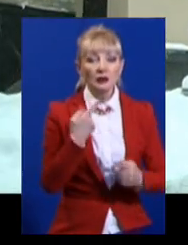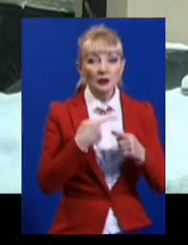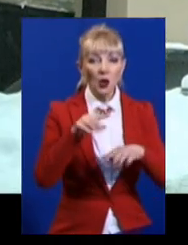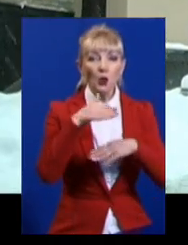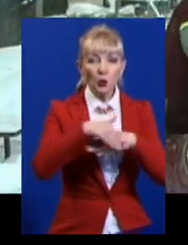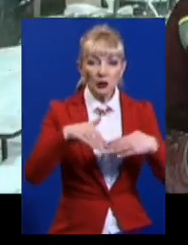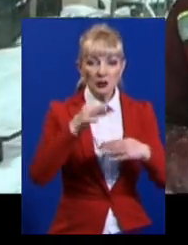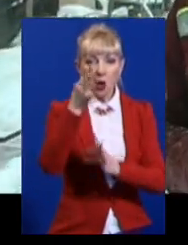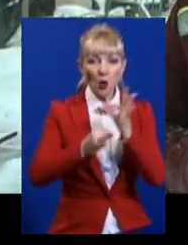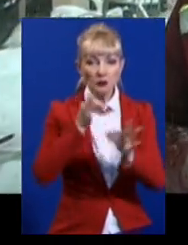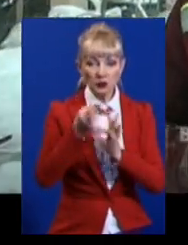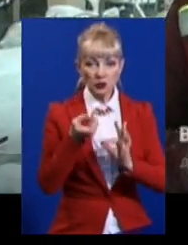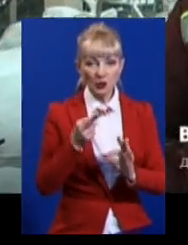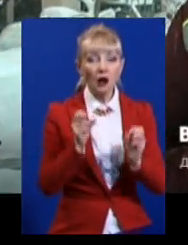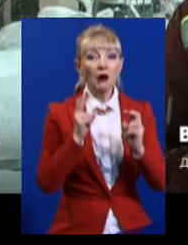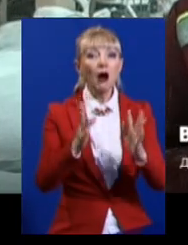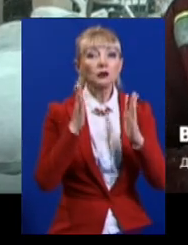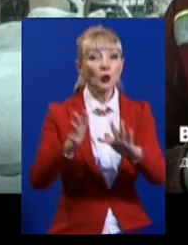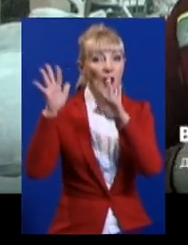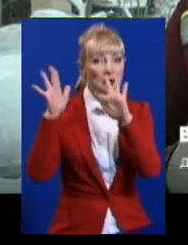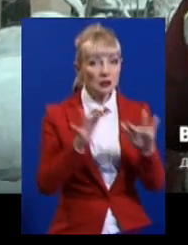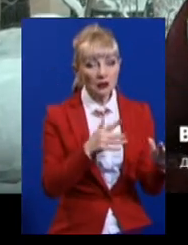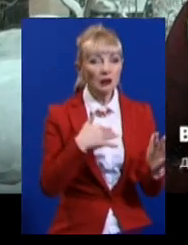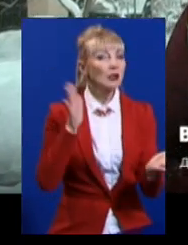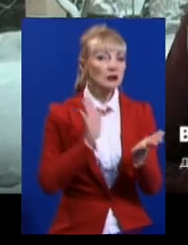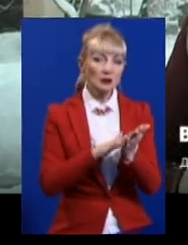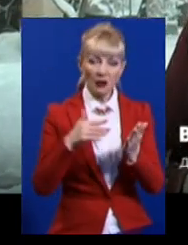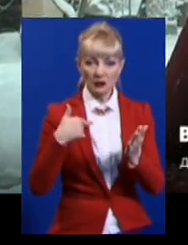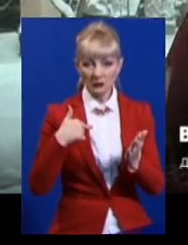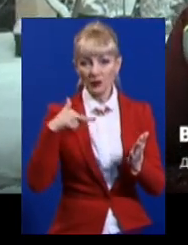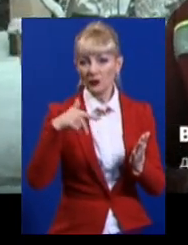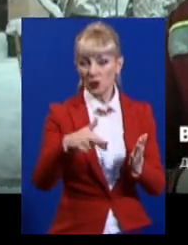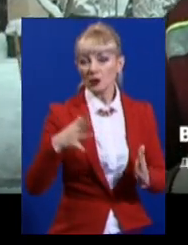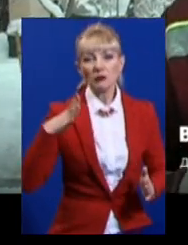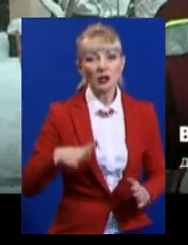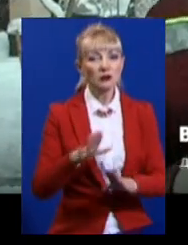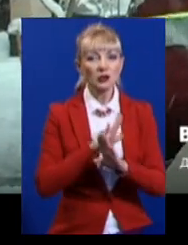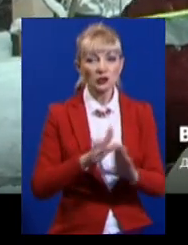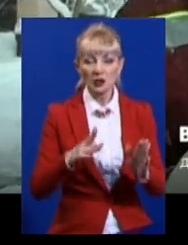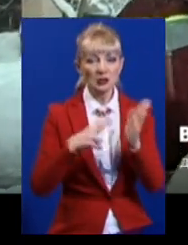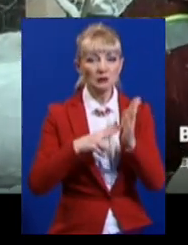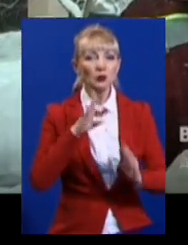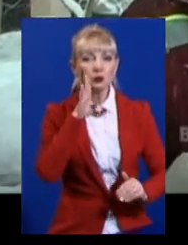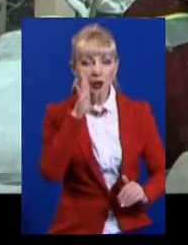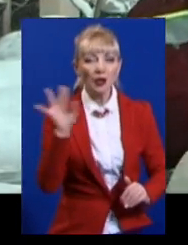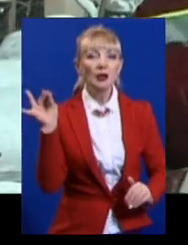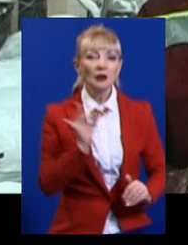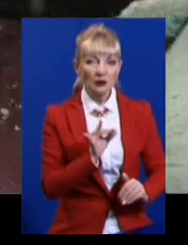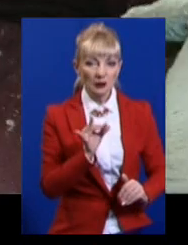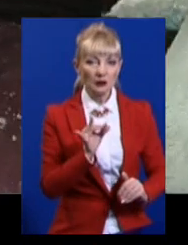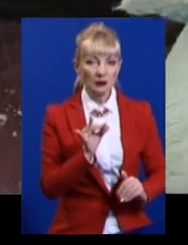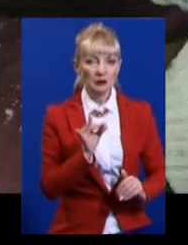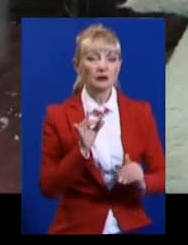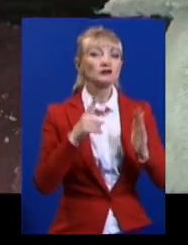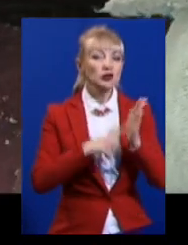Космічній. Як тільки сніг виходить, зразу виходимо, не дожідаючись і сьомої ранку, і раніше, і